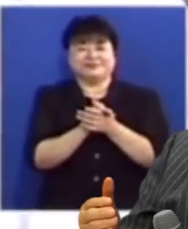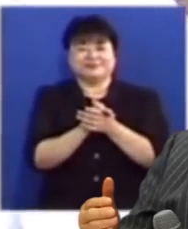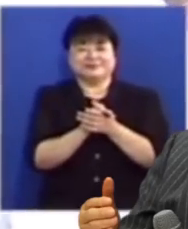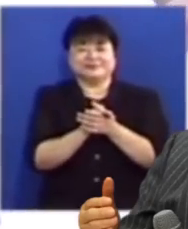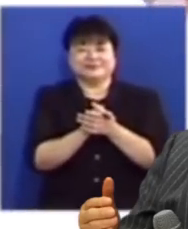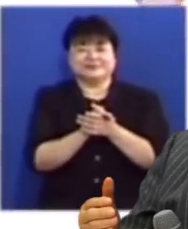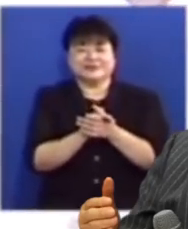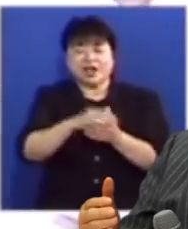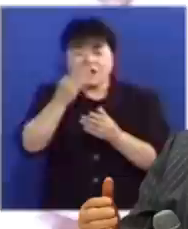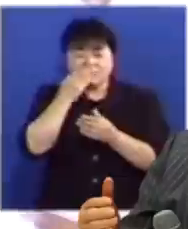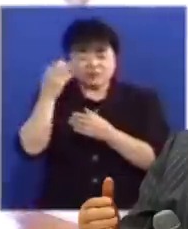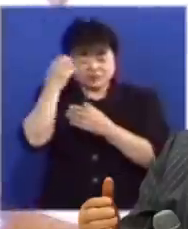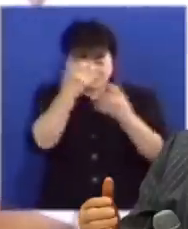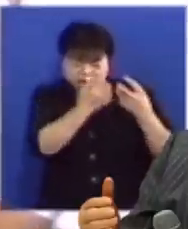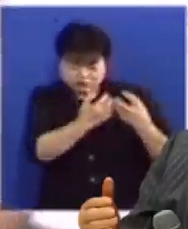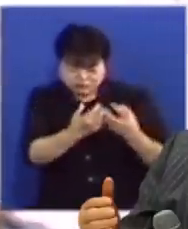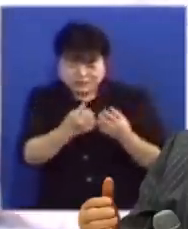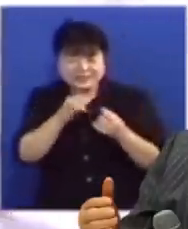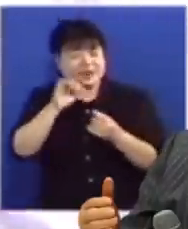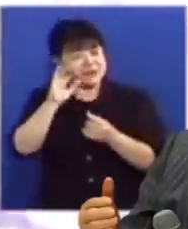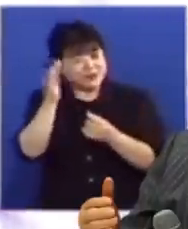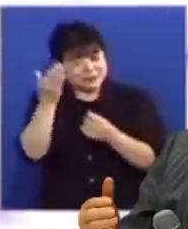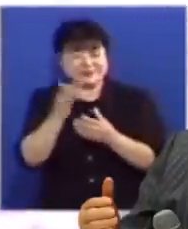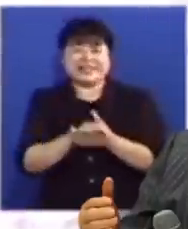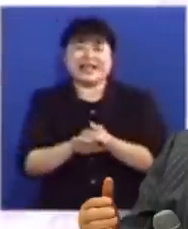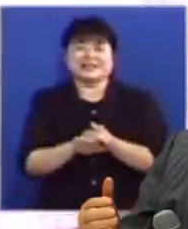더러가고 성령 충만한 사람이 되었습니다